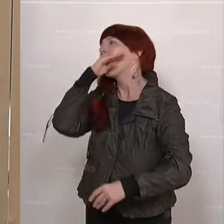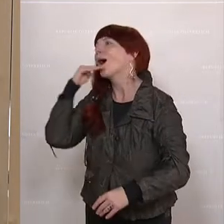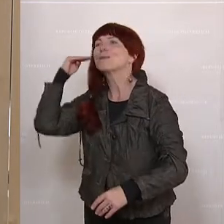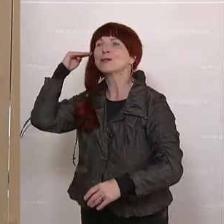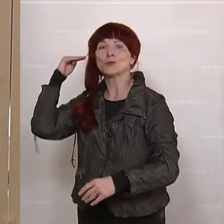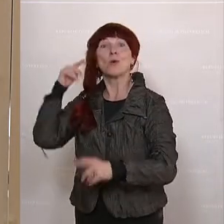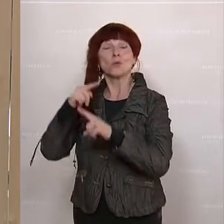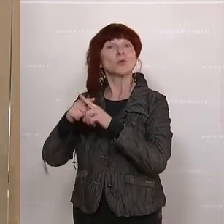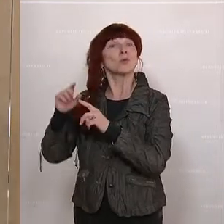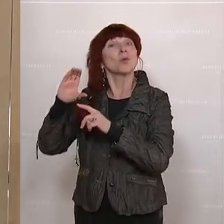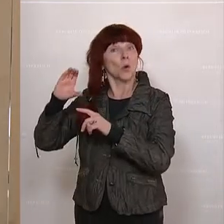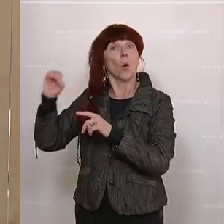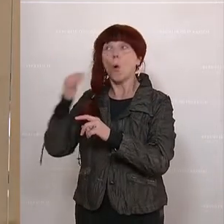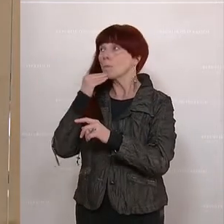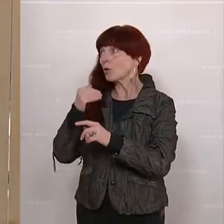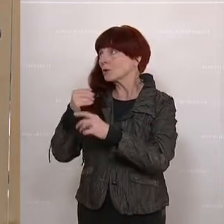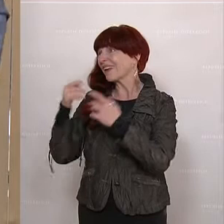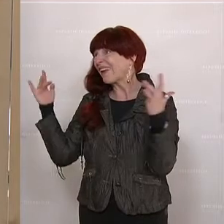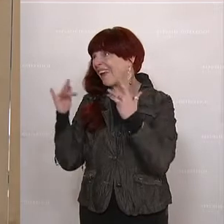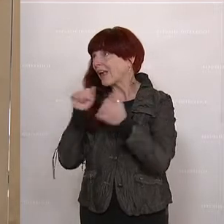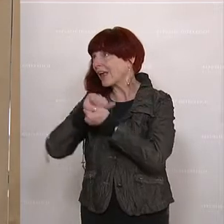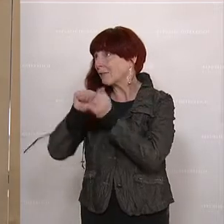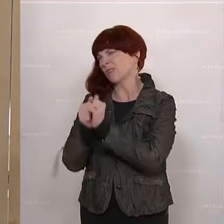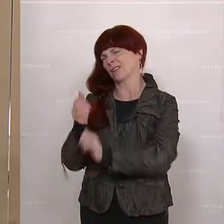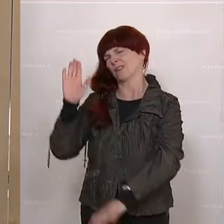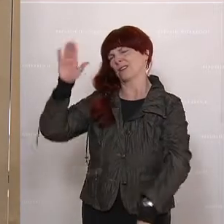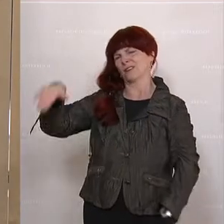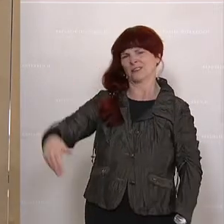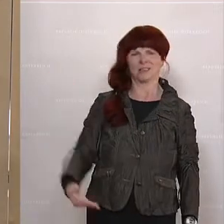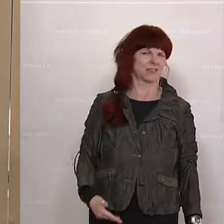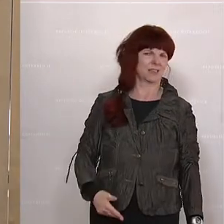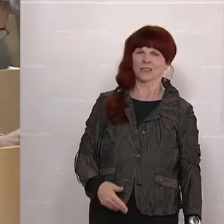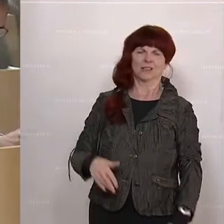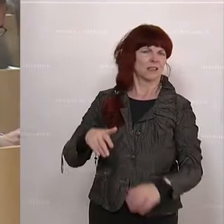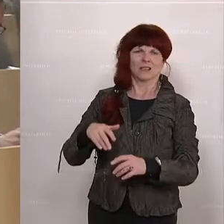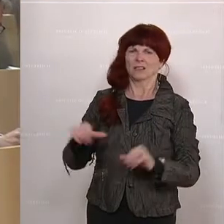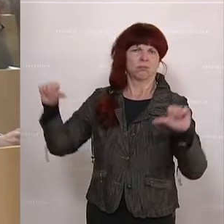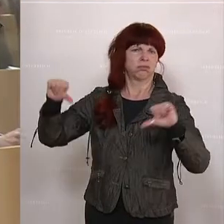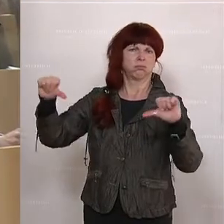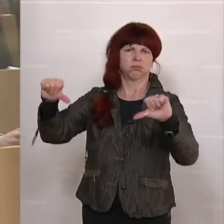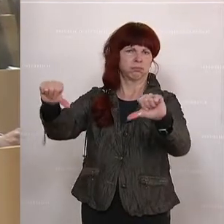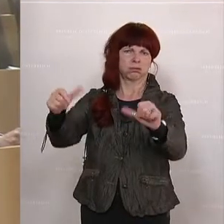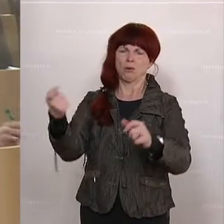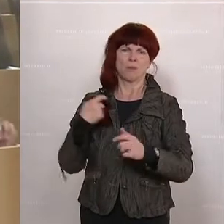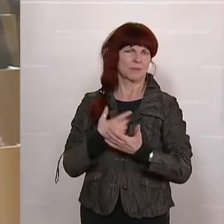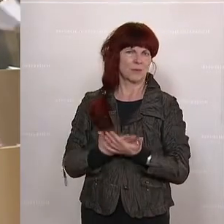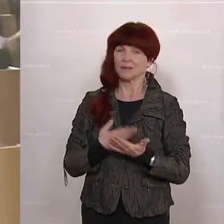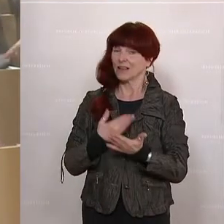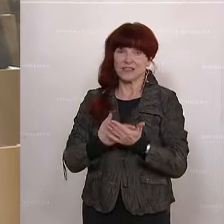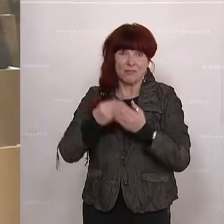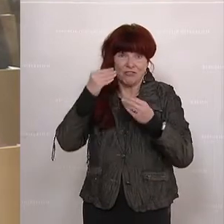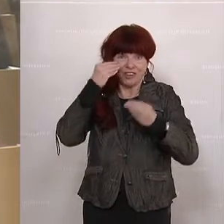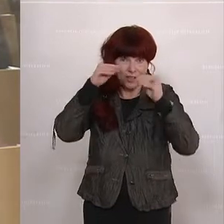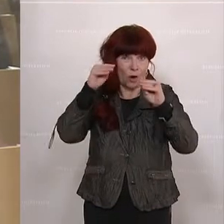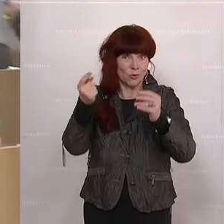die Stirn bieten möchte. Ein Rohrkrepierer nach dem anderen und die schaffen bekanntlich nicht Vertrauen. Deswegen geht es darum,